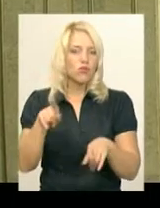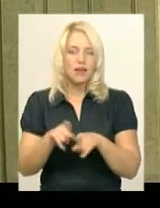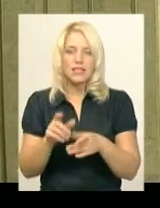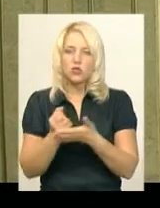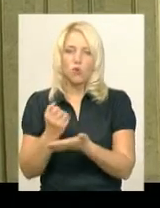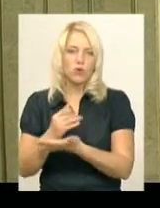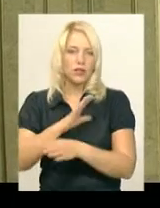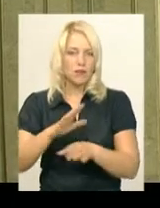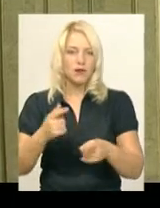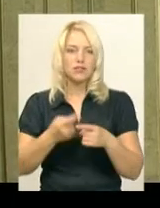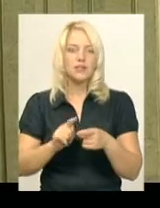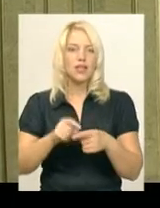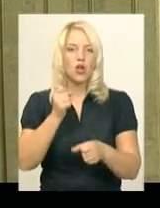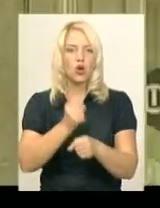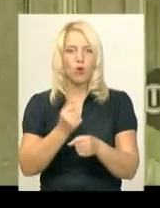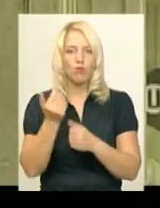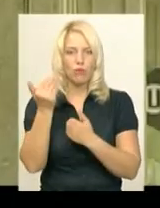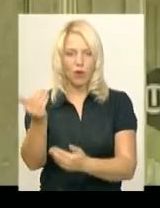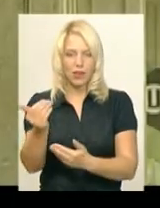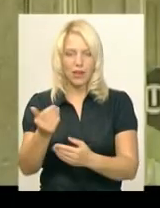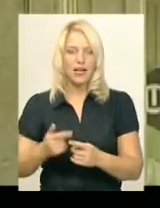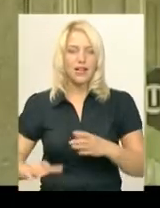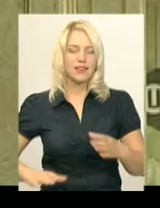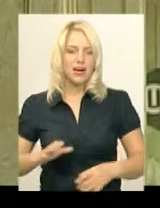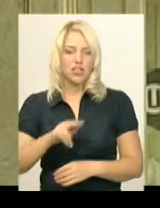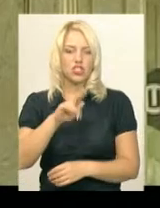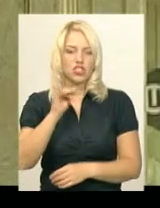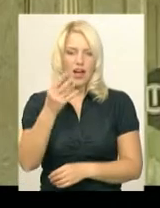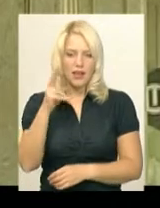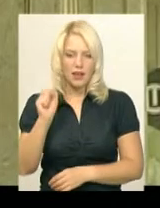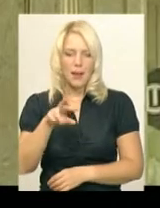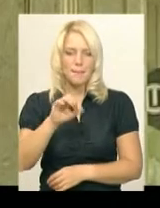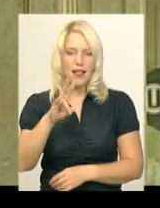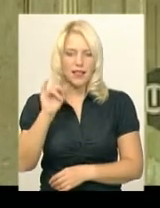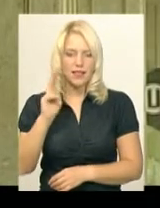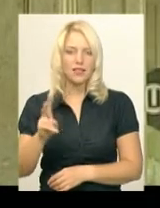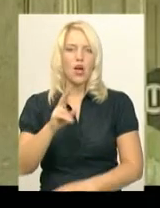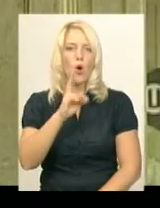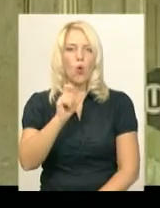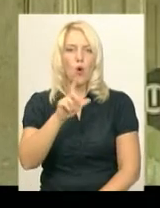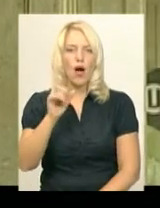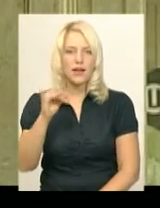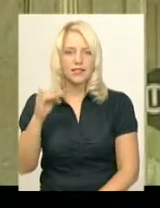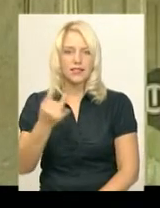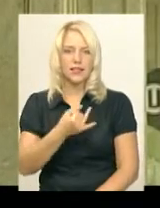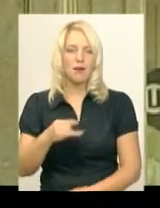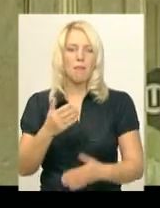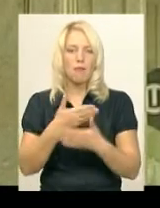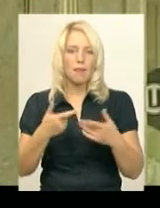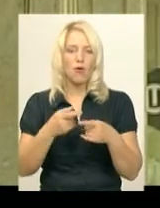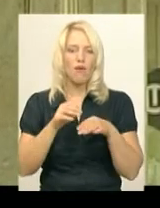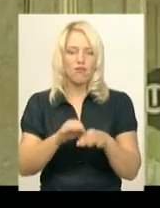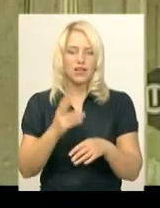І тут робота передусім тренерського складу. Сергія Чайків, Володимир Амельника, Людвіга Пухальського. Ми провели два навчально-тренувальних збори.